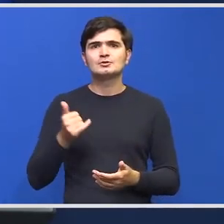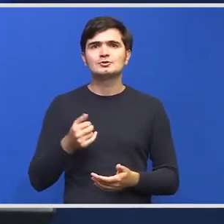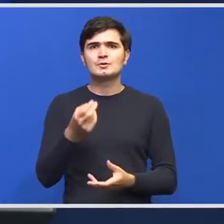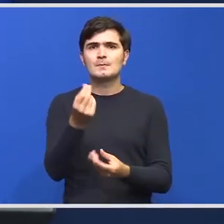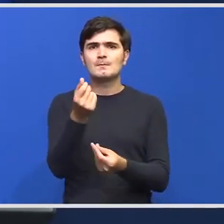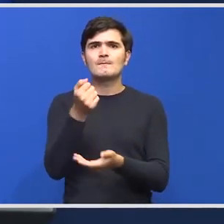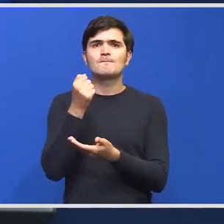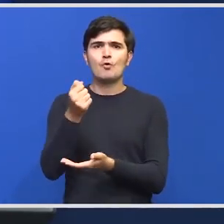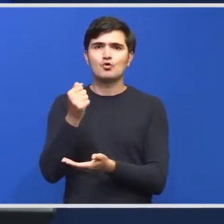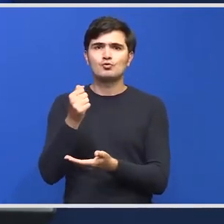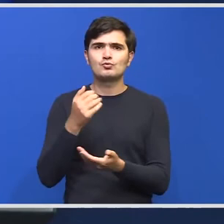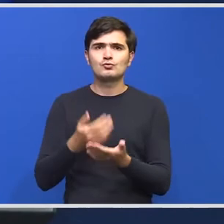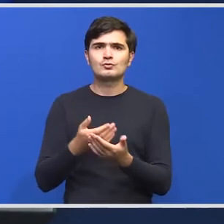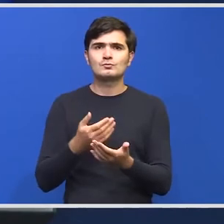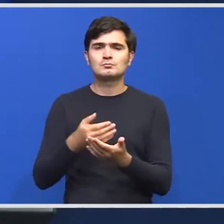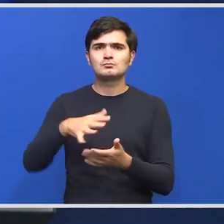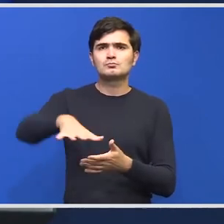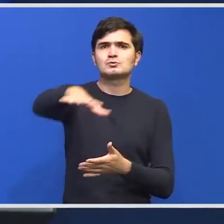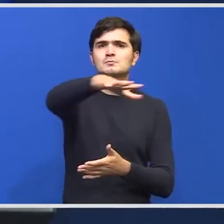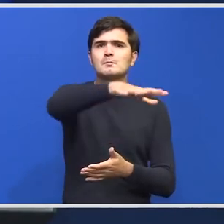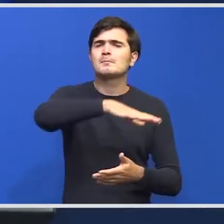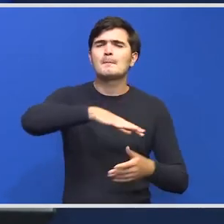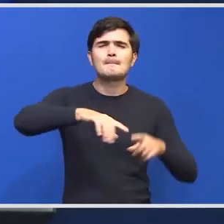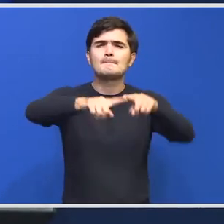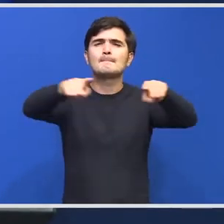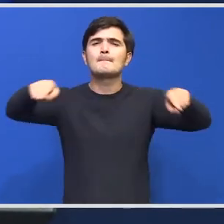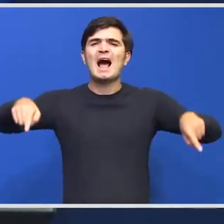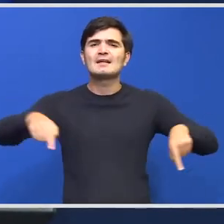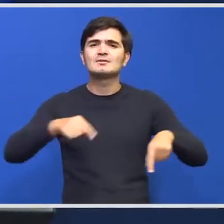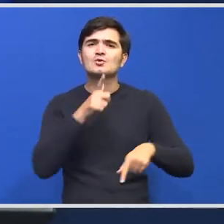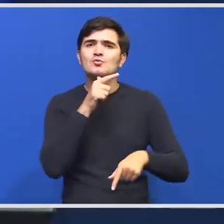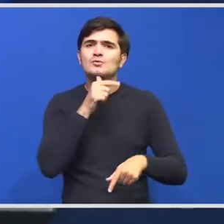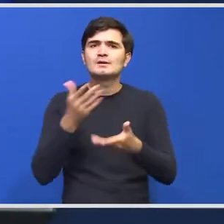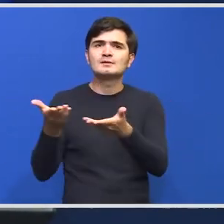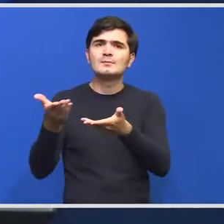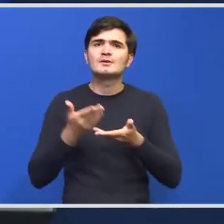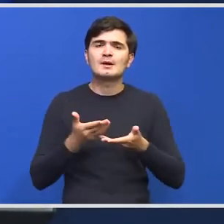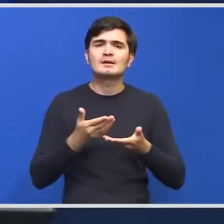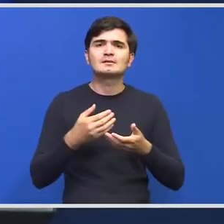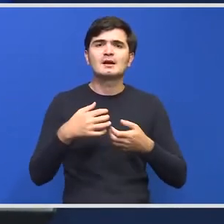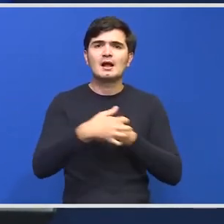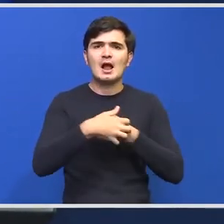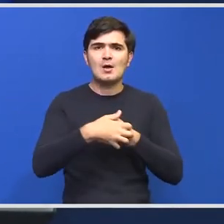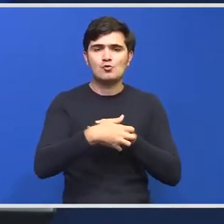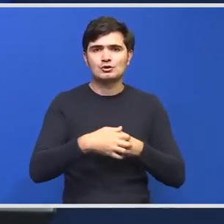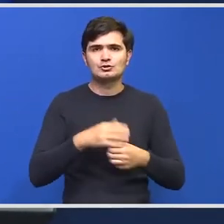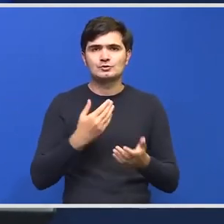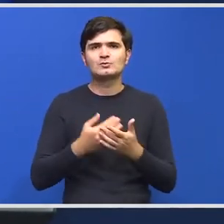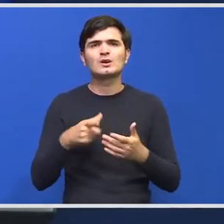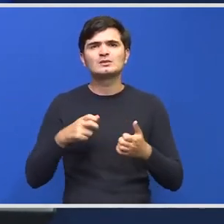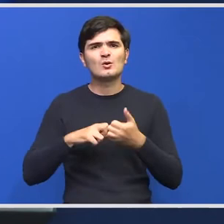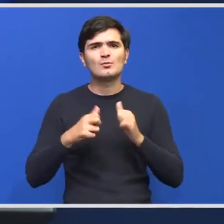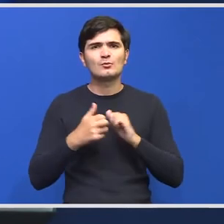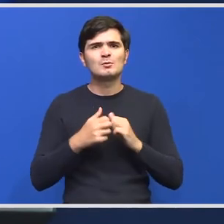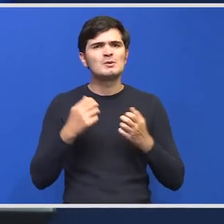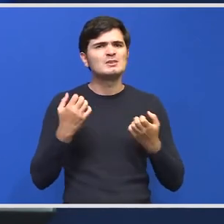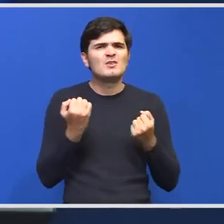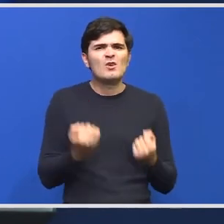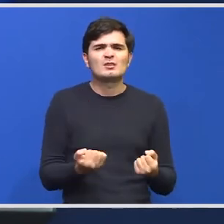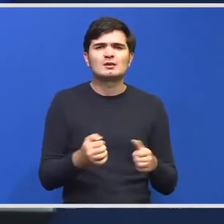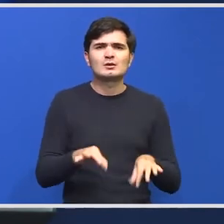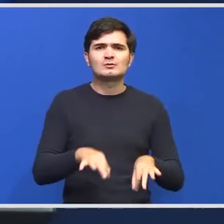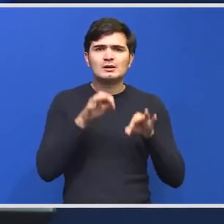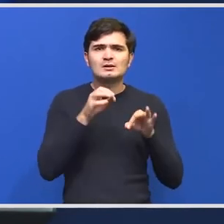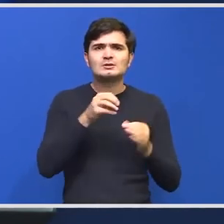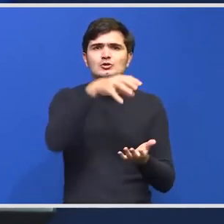care să poată să primească exemplarele de urs cred că o mai mare problemă aici este pentru că găsim fonduri foarte greu fonduri